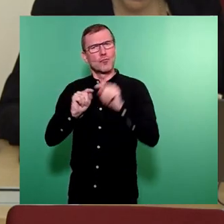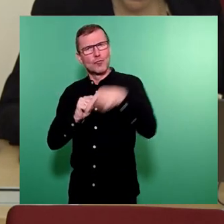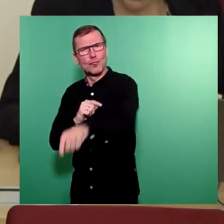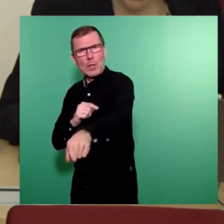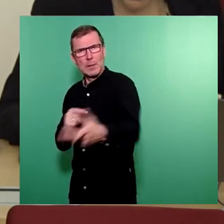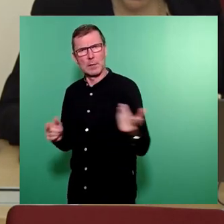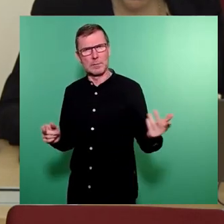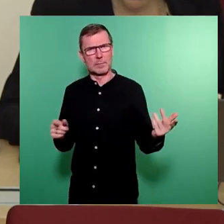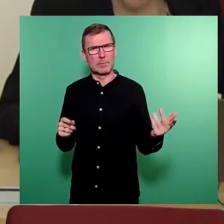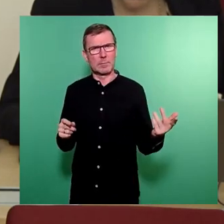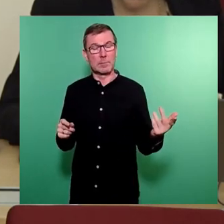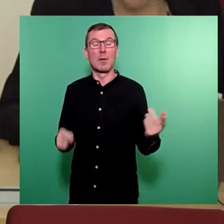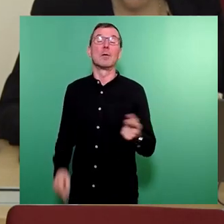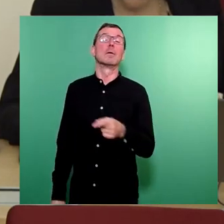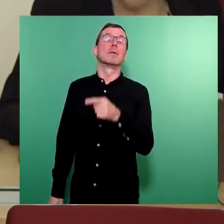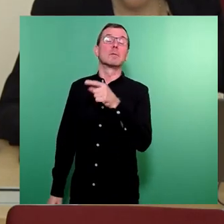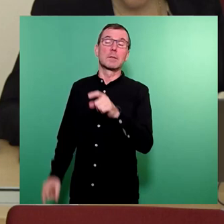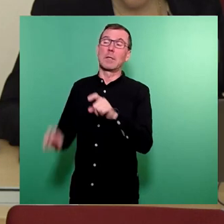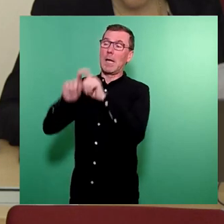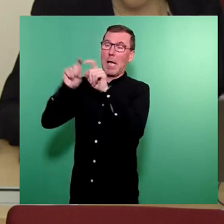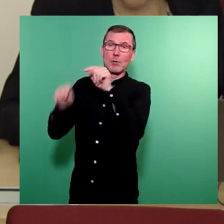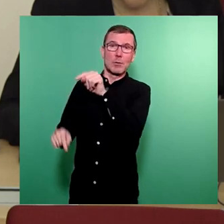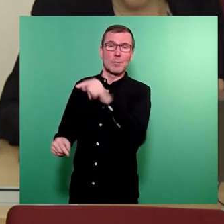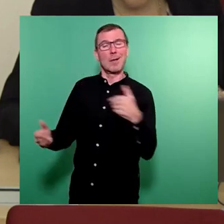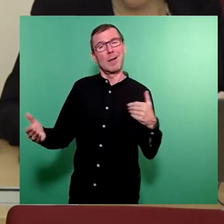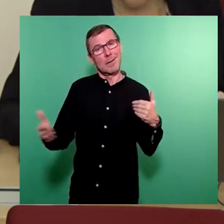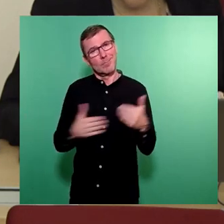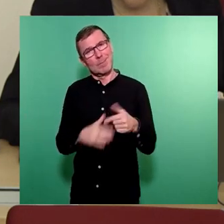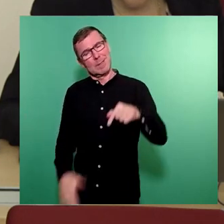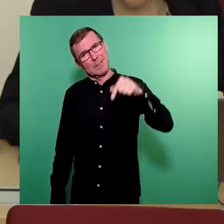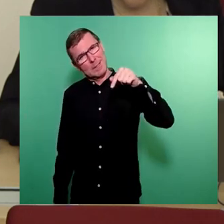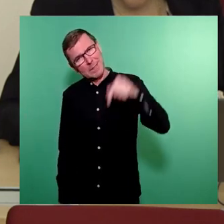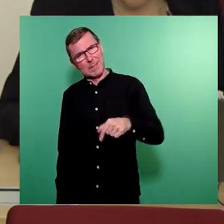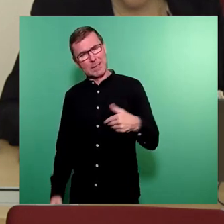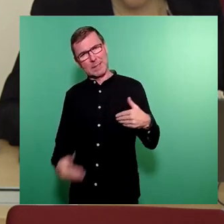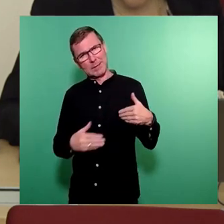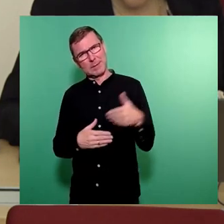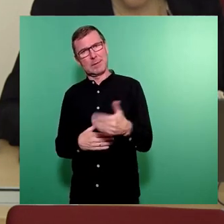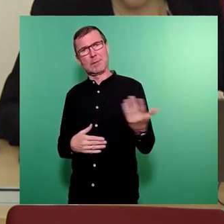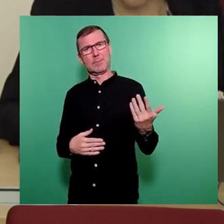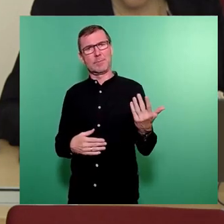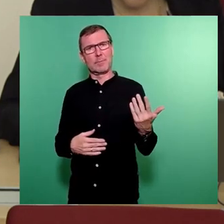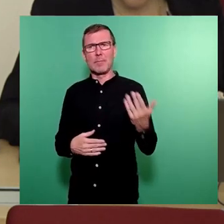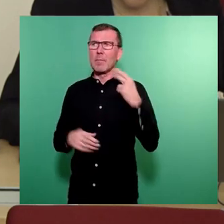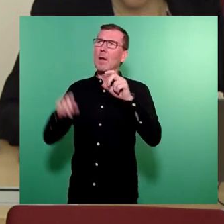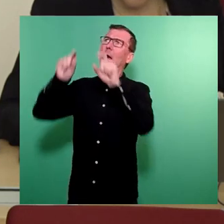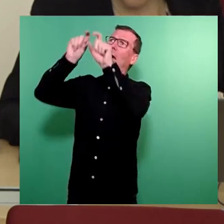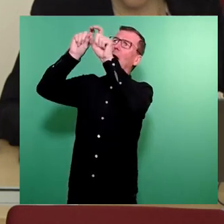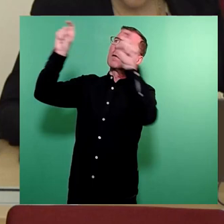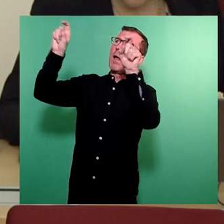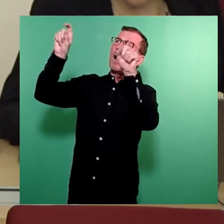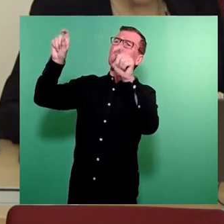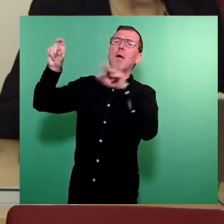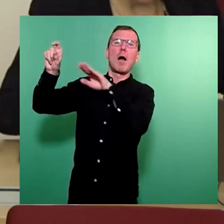Und dass natürlich die Ausschilderung bisher auch auf die entsprechenden Namen der Parkierungsanlagen